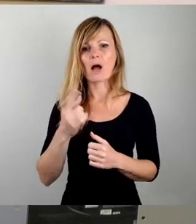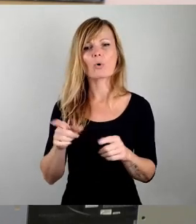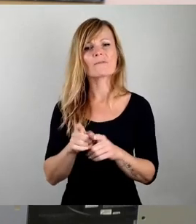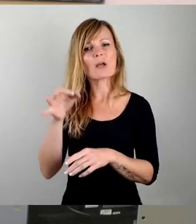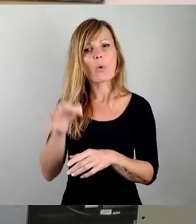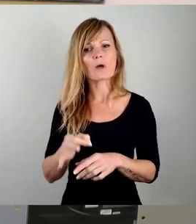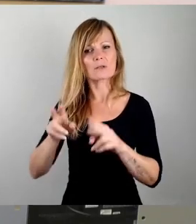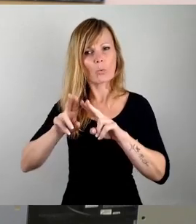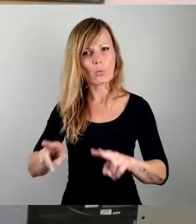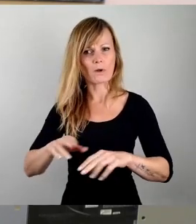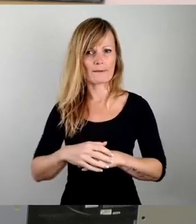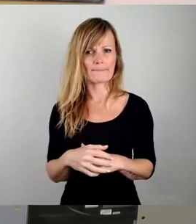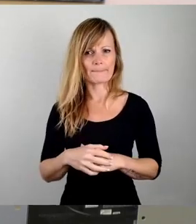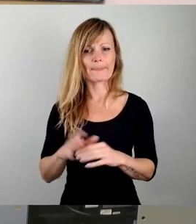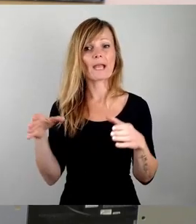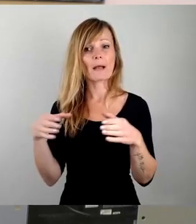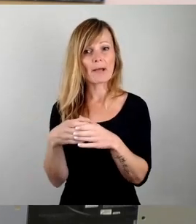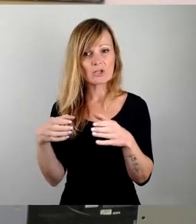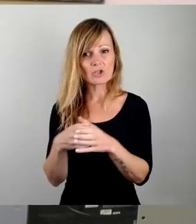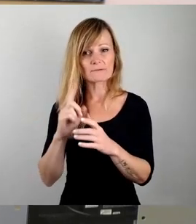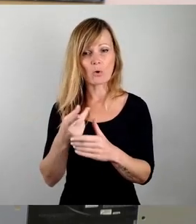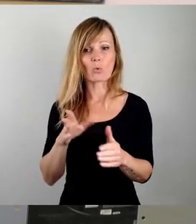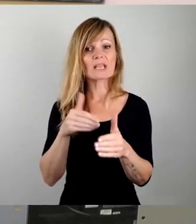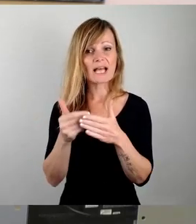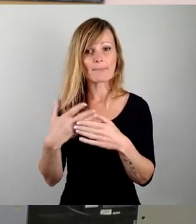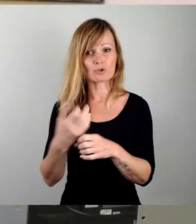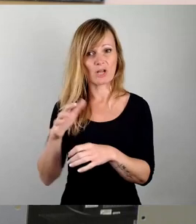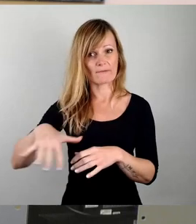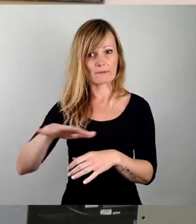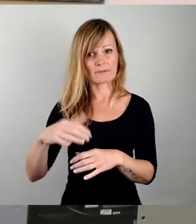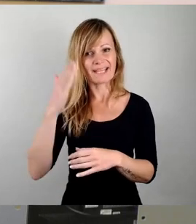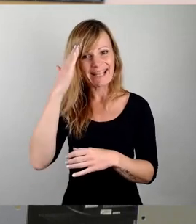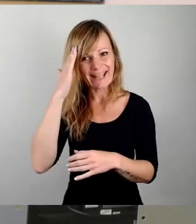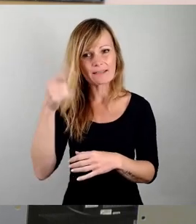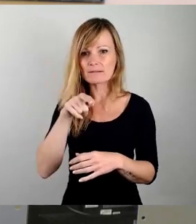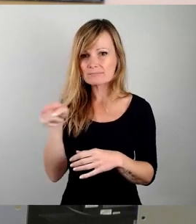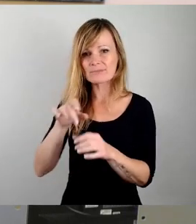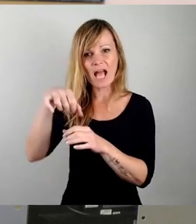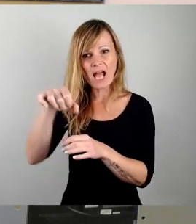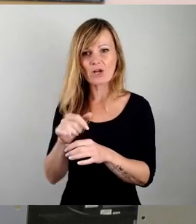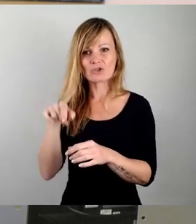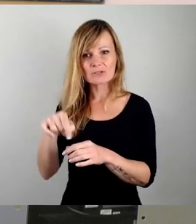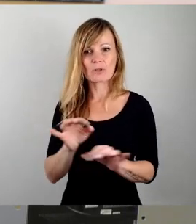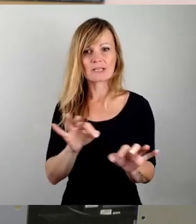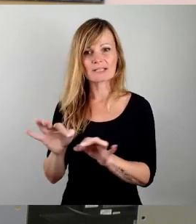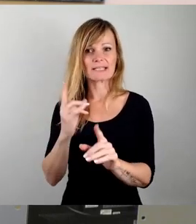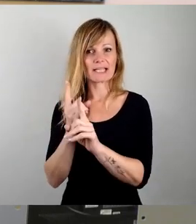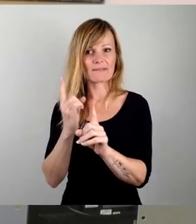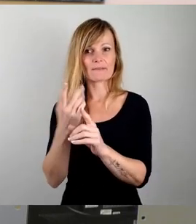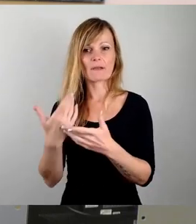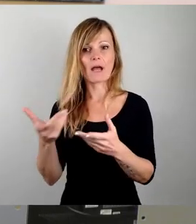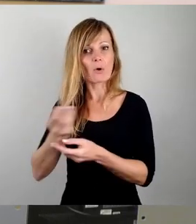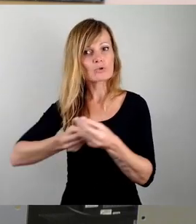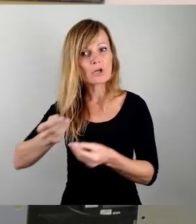Sie sind aber auch Gemeinschaft und Nachbarschaft. Man kennt sich untereinander, man trifft sich regelmäßig, man tauscht sich aus.